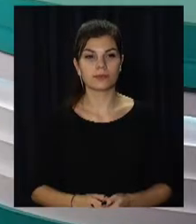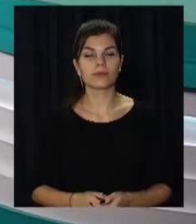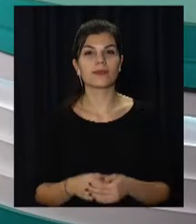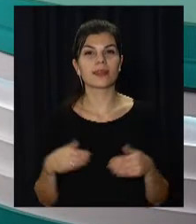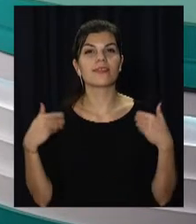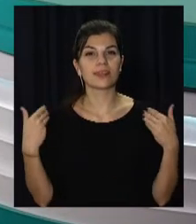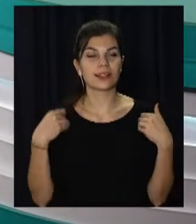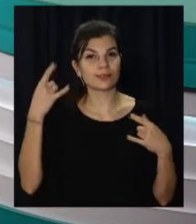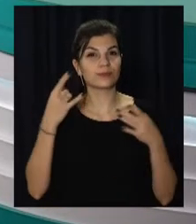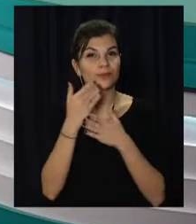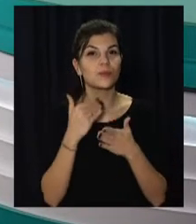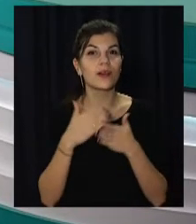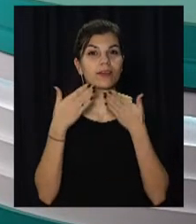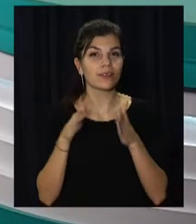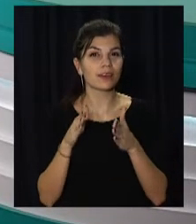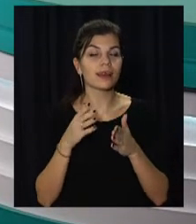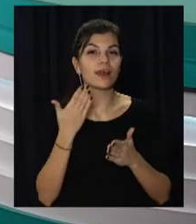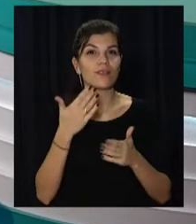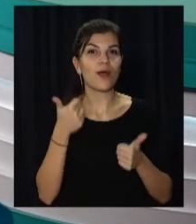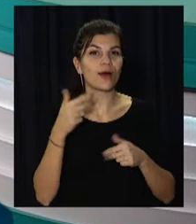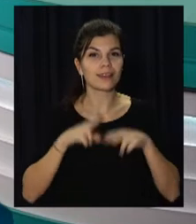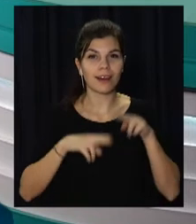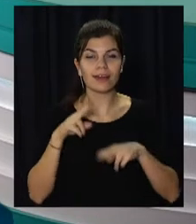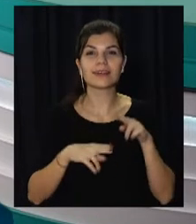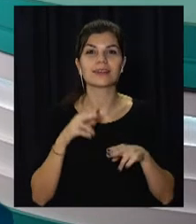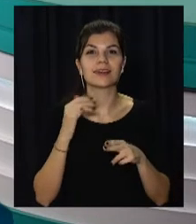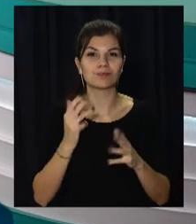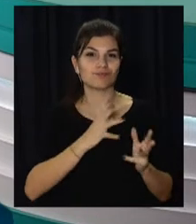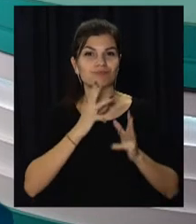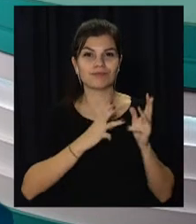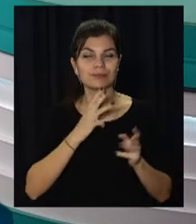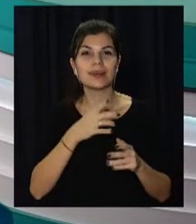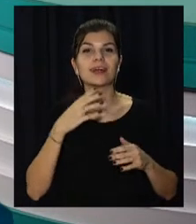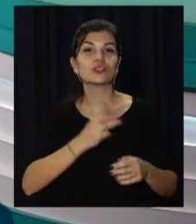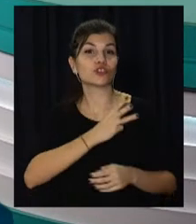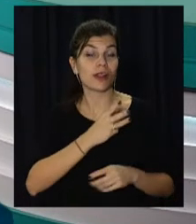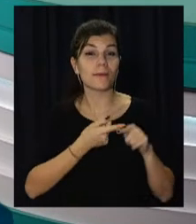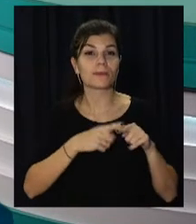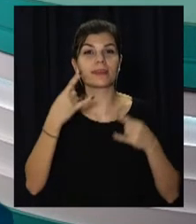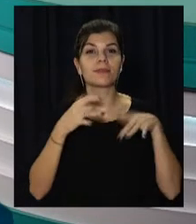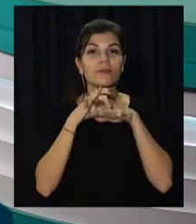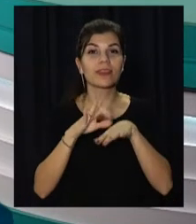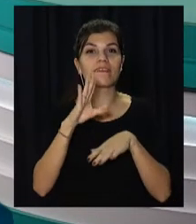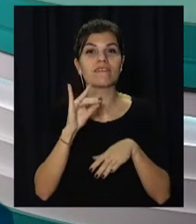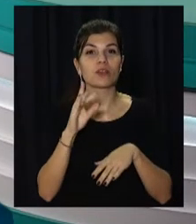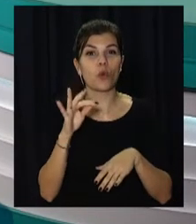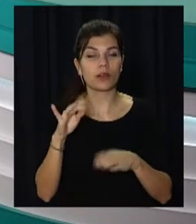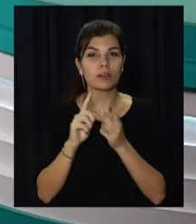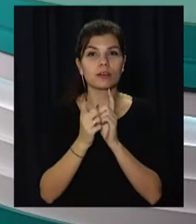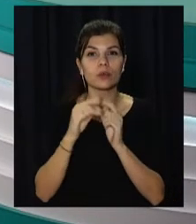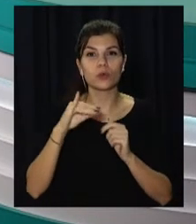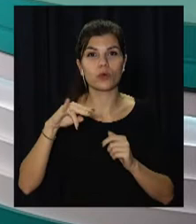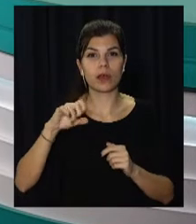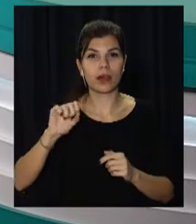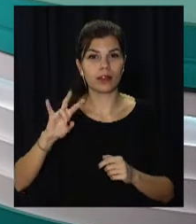Вітаю! вами телеканал «Відкритий». Бадярогу настрою та натхнення вам бажають Вікторія Вахрушина та сурдоперекладачка Юліана Пуговкіна.